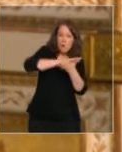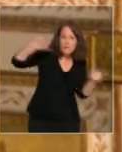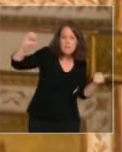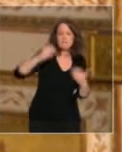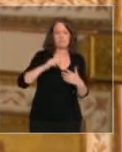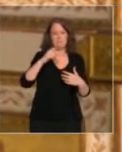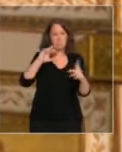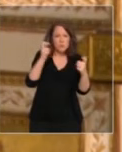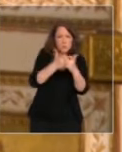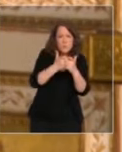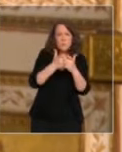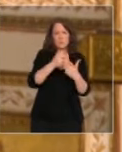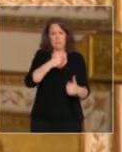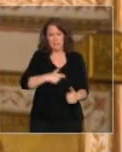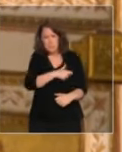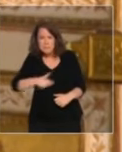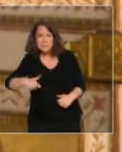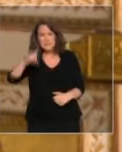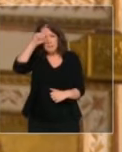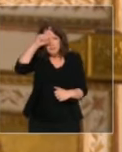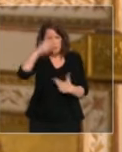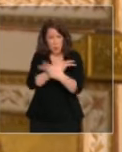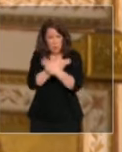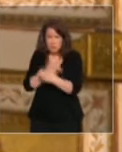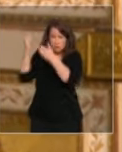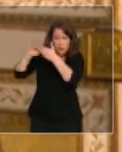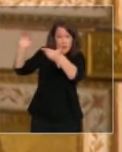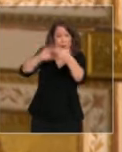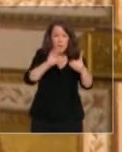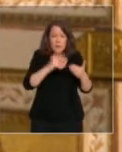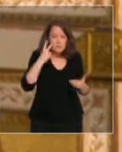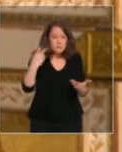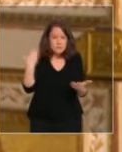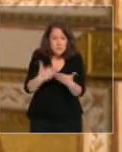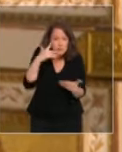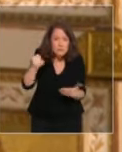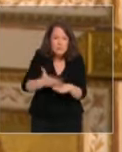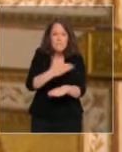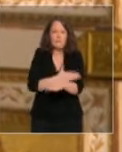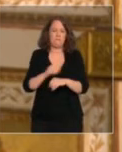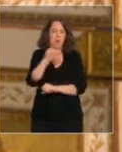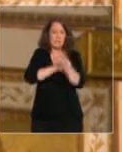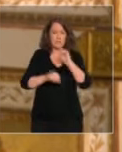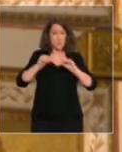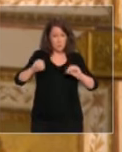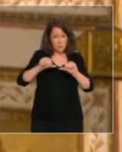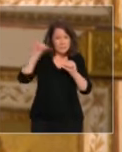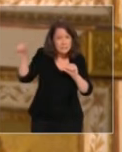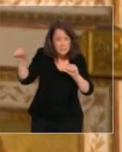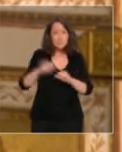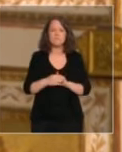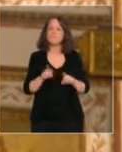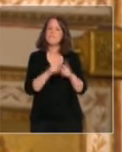'Allemagne et l'Autriche que je remercie. La mise en place de l'enseignement à distance, l'organisation de chaînes de solidarité dans nos